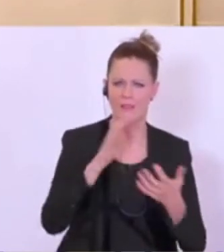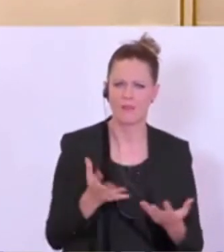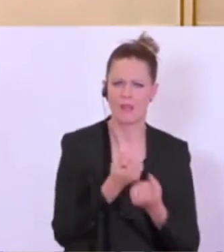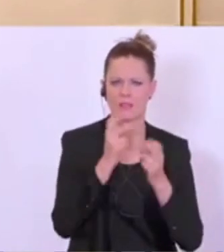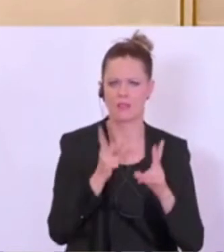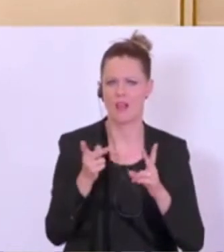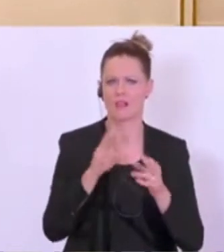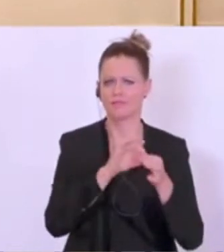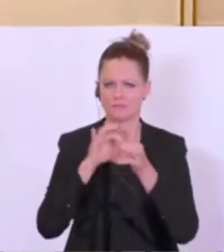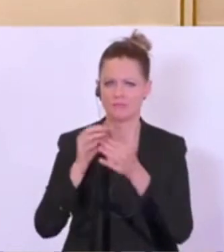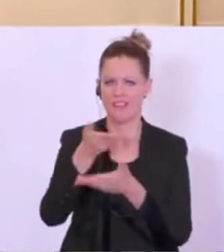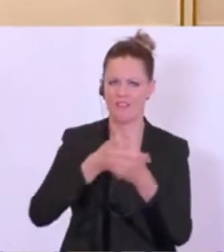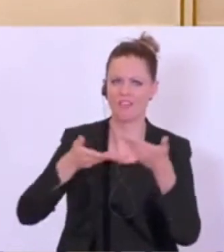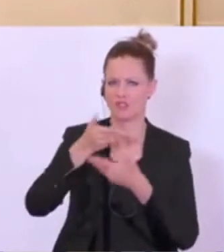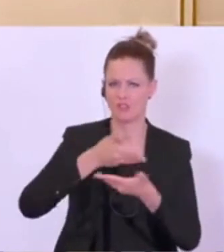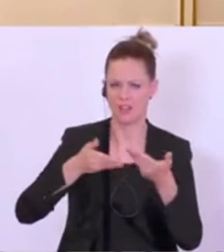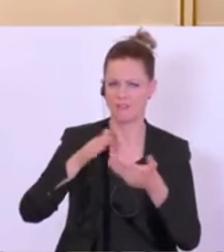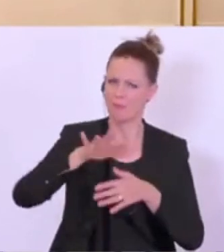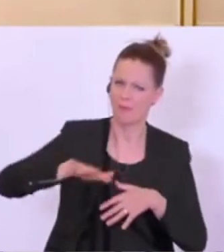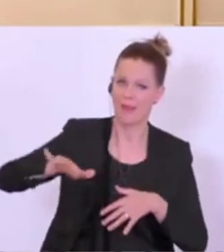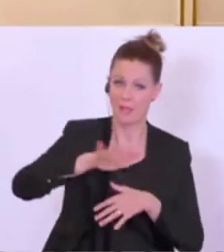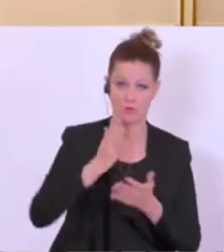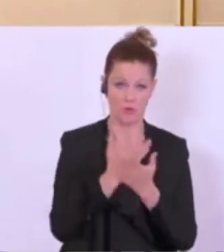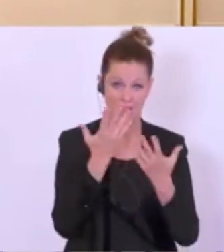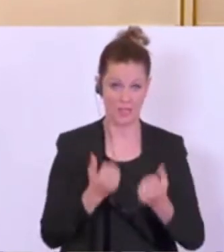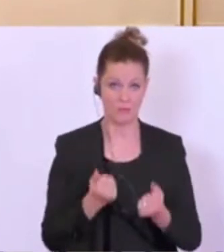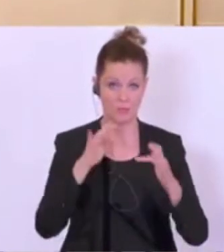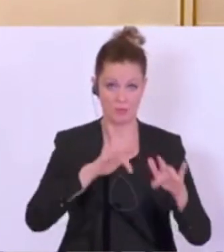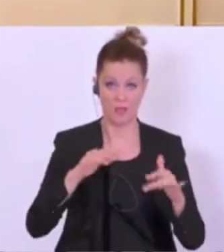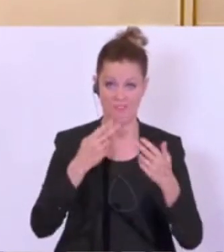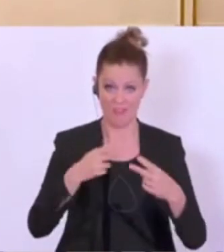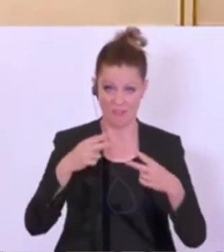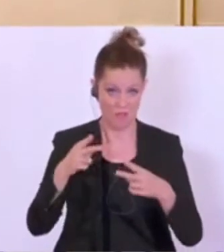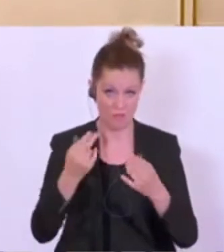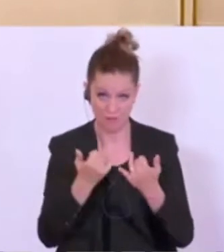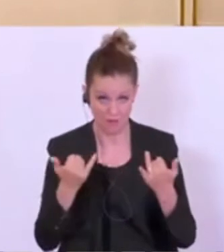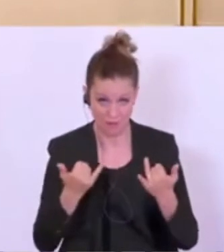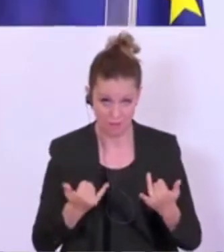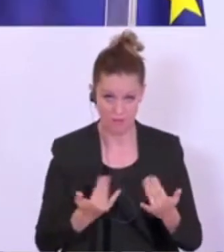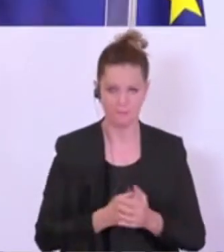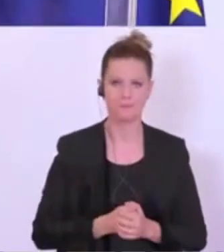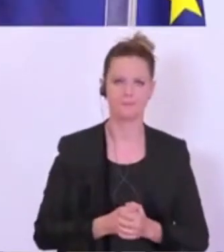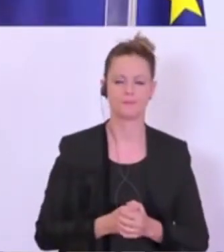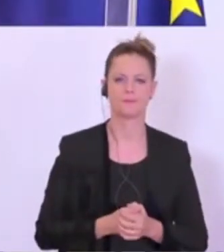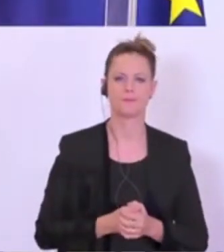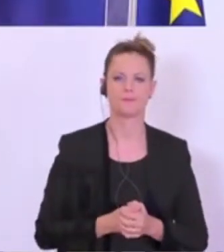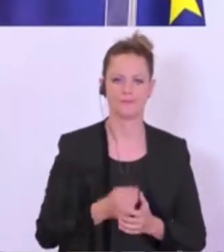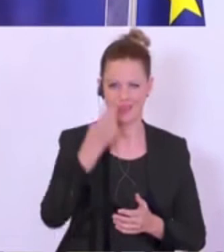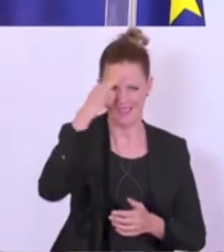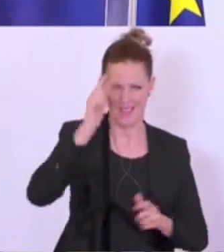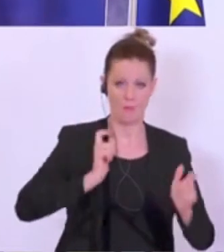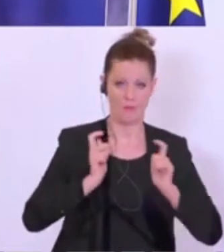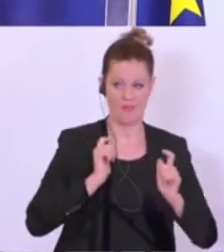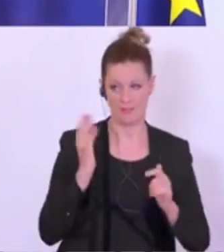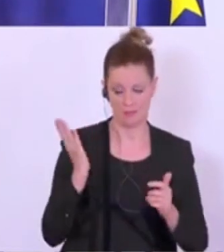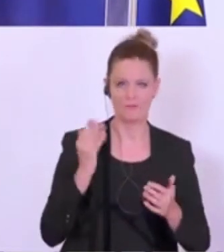der wirtschaftlichen Ebene. Haben Sie da erste Ergebnisse oder wie geht es da weiter? Wird es da weitere Treffen geben? Ja, der Herr Professor war auch mit